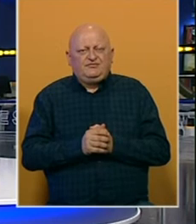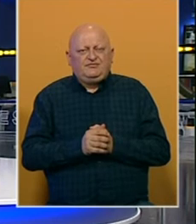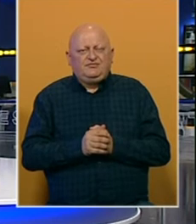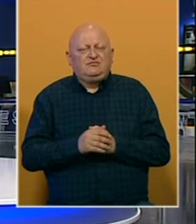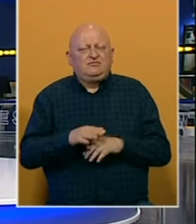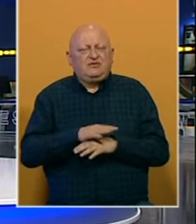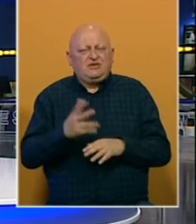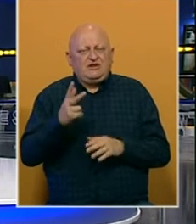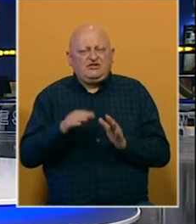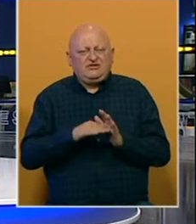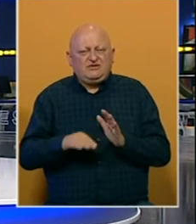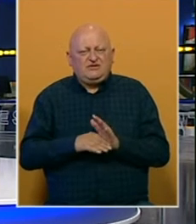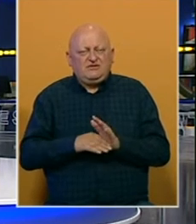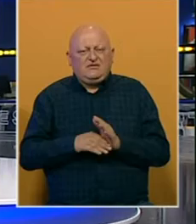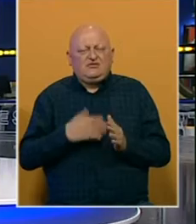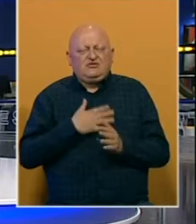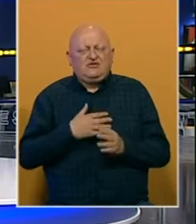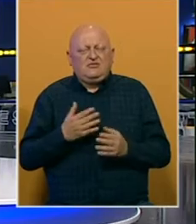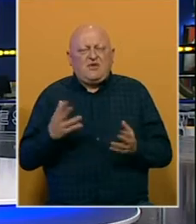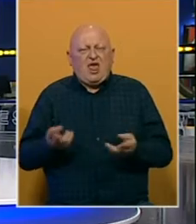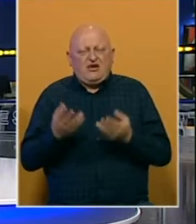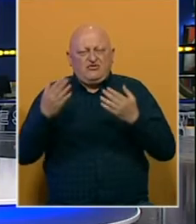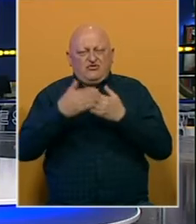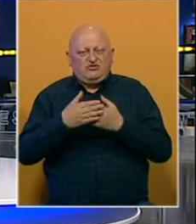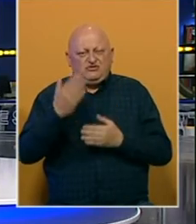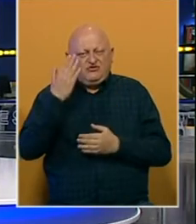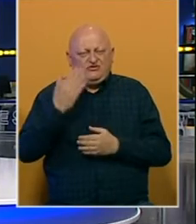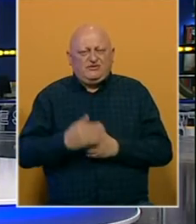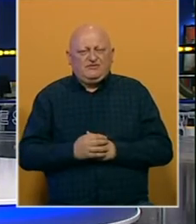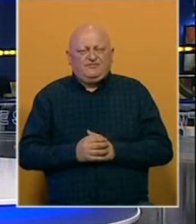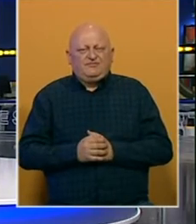Toliko u trećem dnevniku. Želimo vam ugodnu i laku noć.